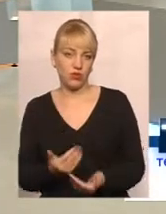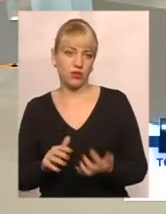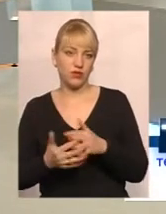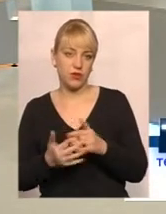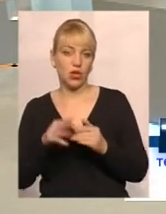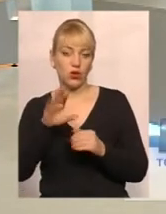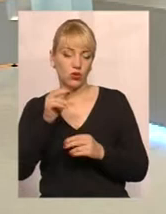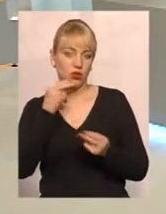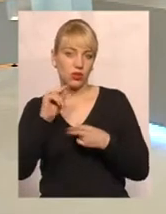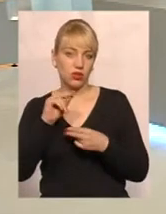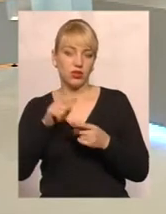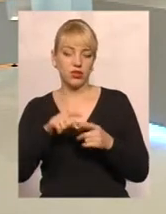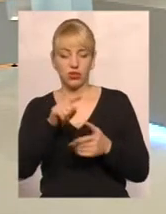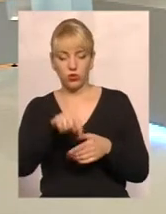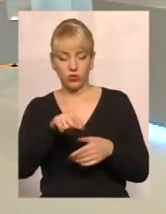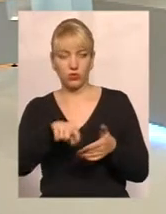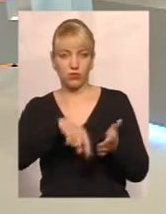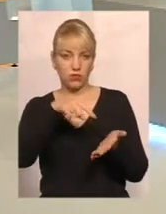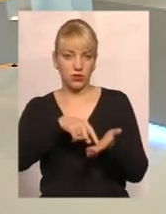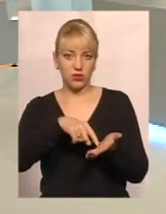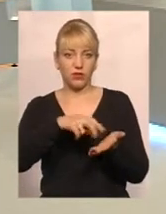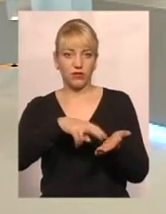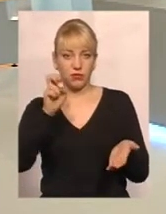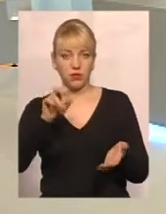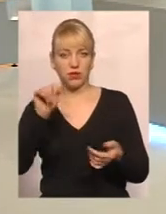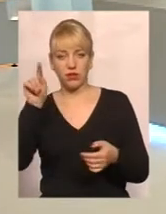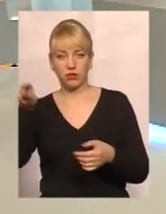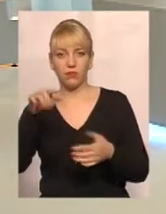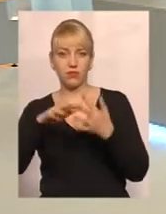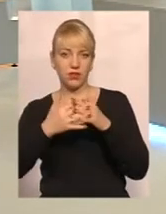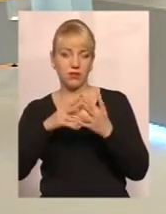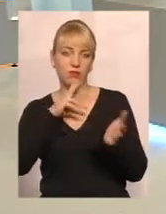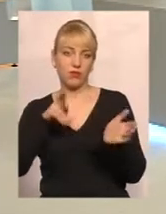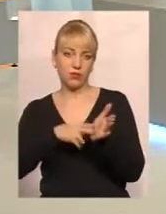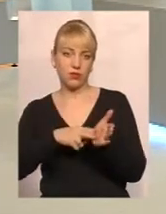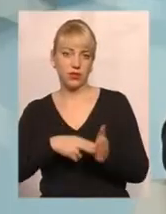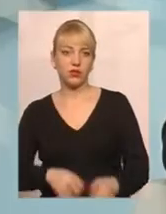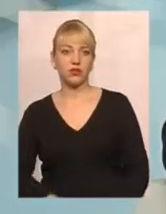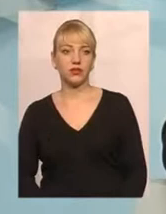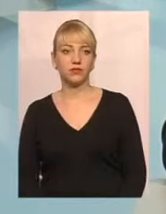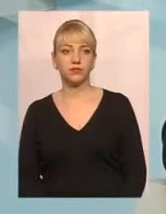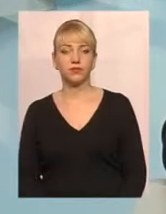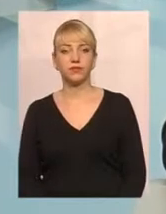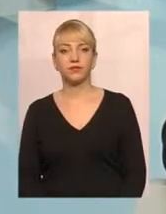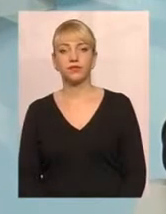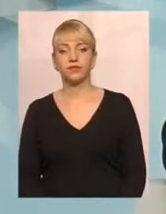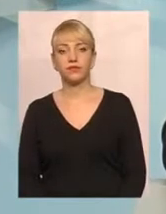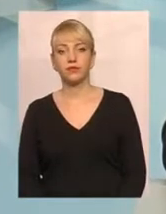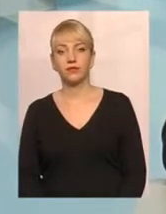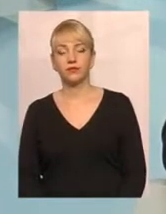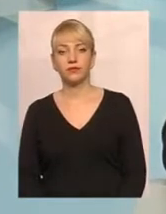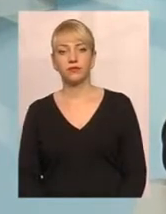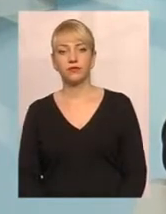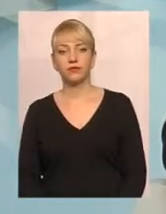необхідно знятися з реєстрації в місті Хмельницькому і зареєструватися до житлового будинку у сільській місцевості.